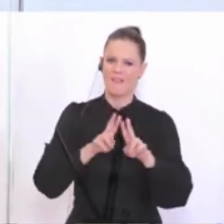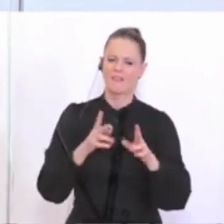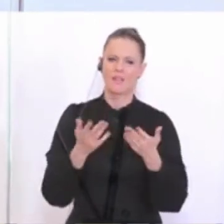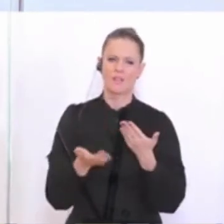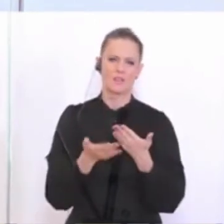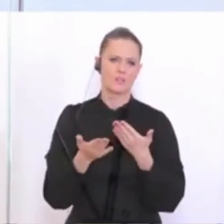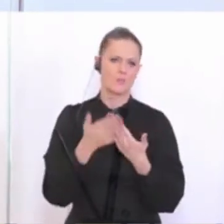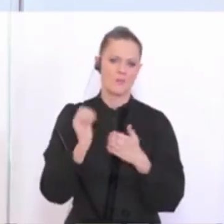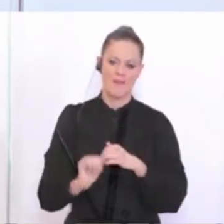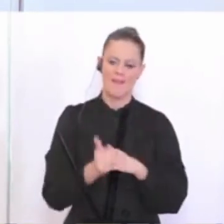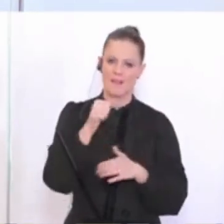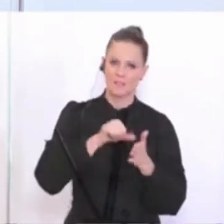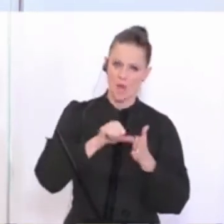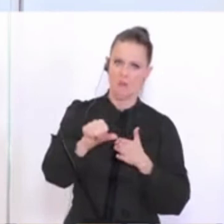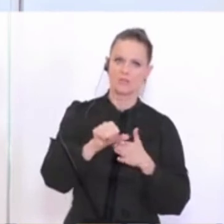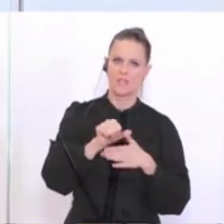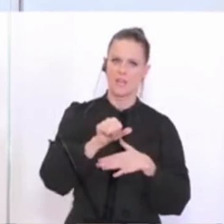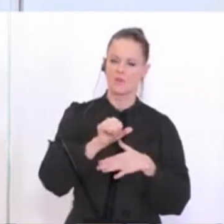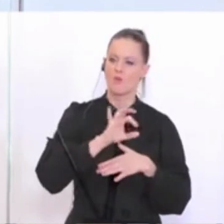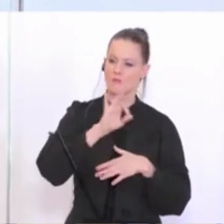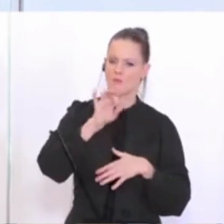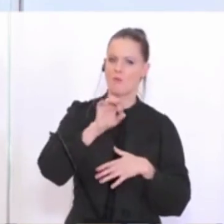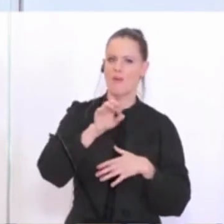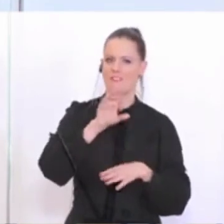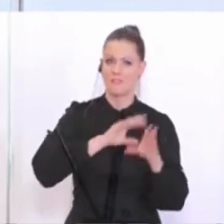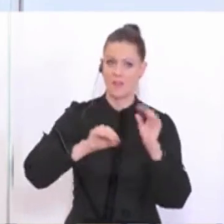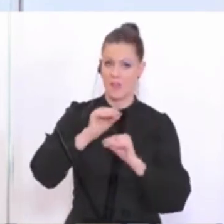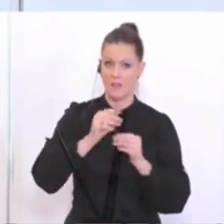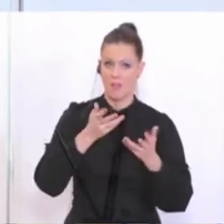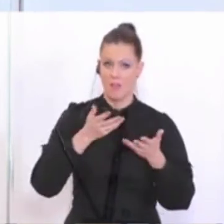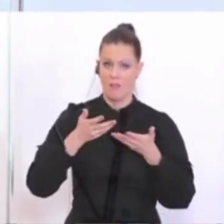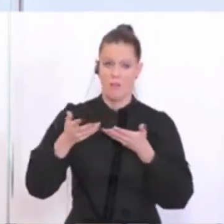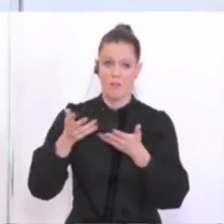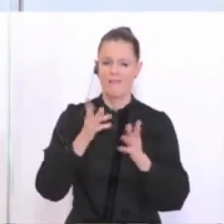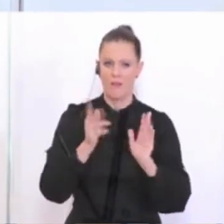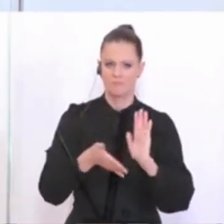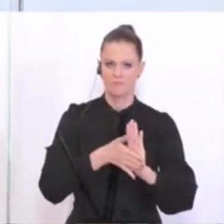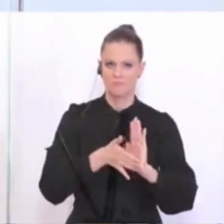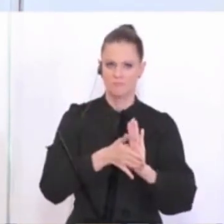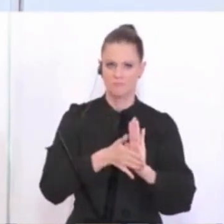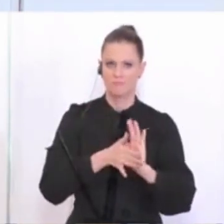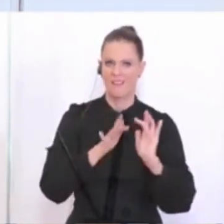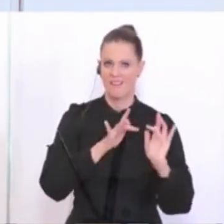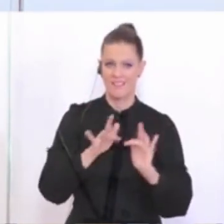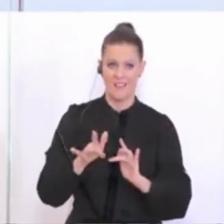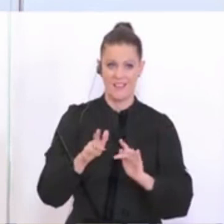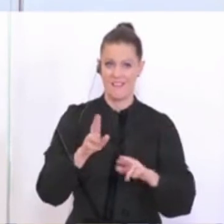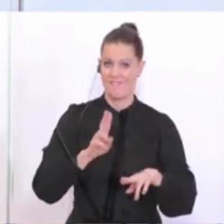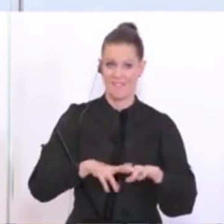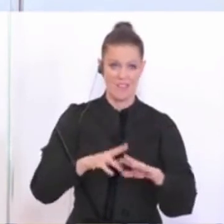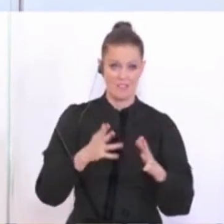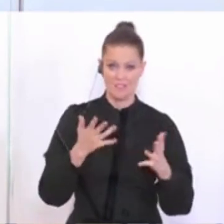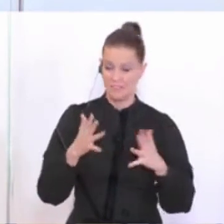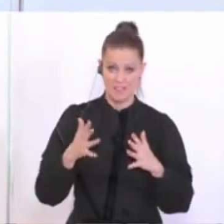eine Erstauszahlung macht, um jenen darüber zu helfen, die glaubwürdig versichern können, dass sie sonst von Insolvenz